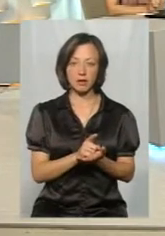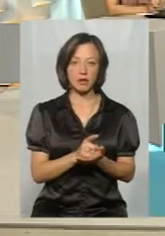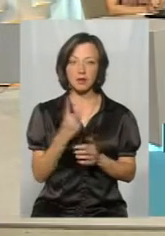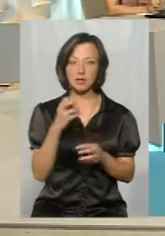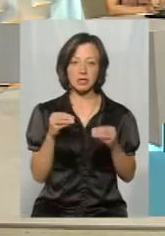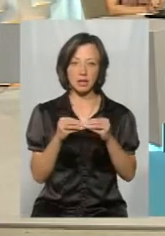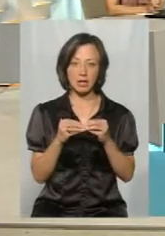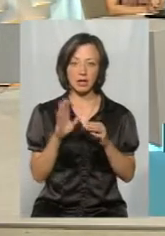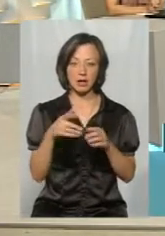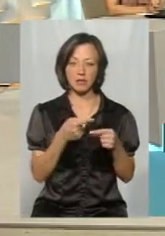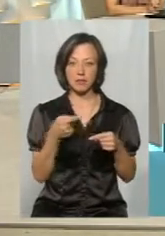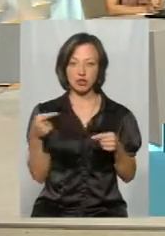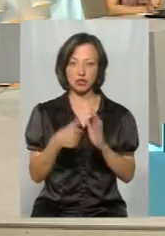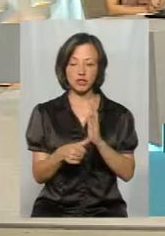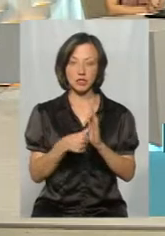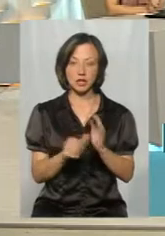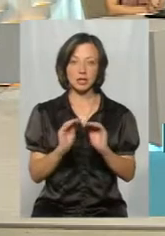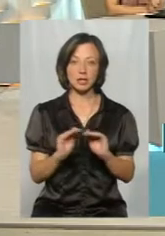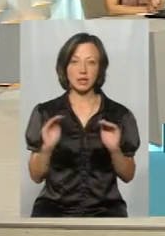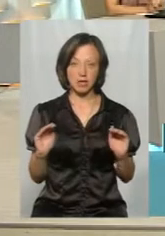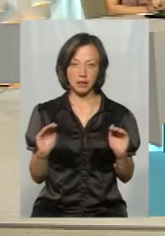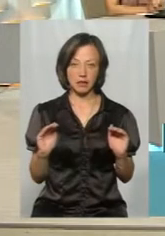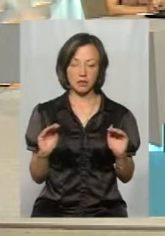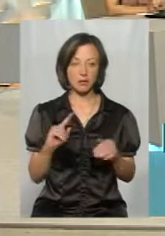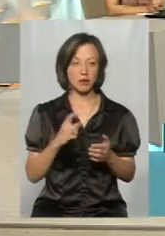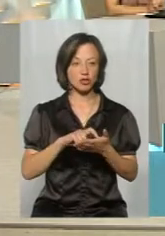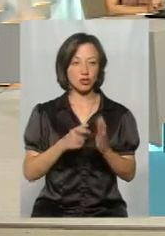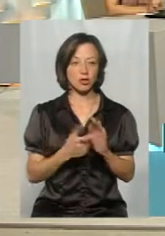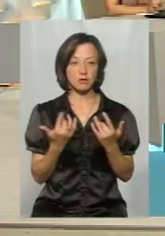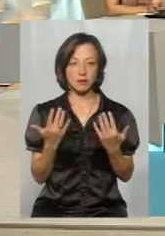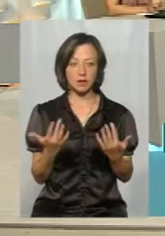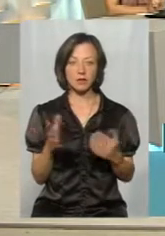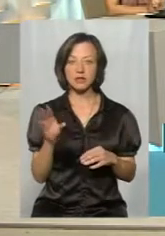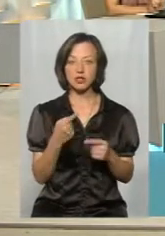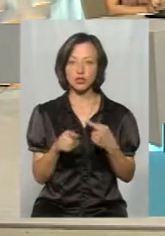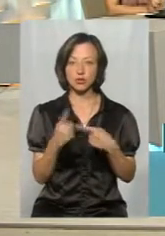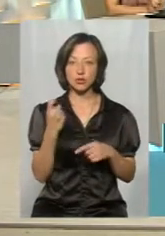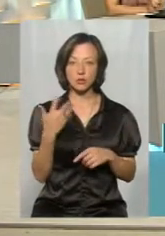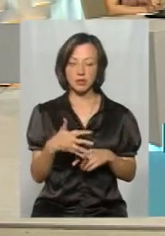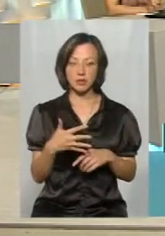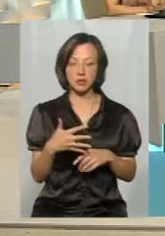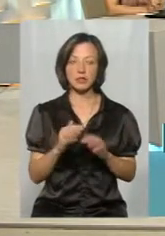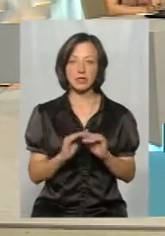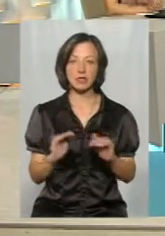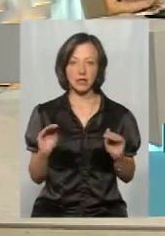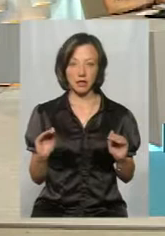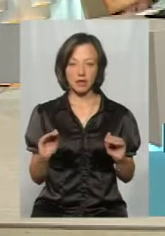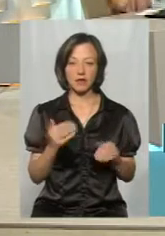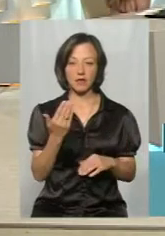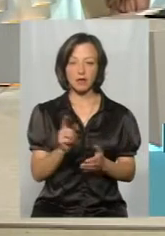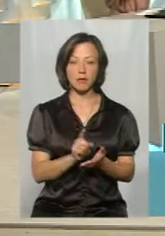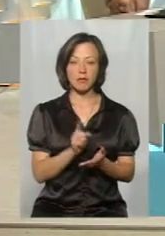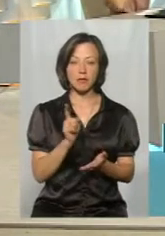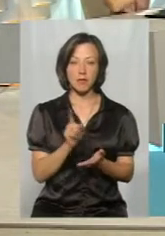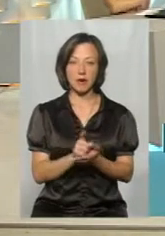210, так? Нехай віднімемо тих 60 учнів, які перший клас взяли, всі інші, так? 150 учнів, ви маєте,